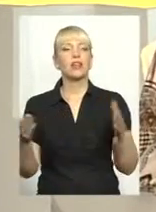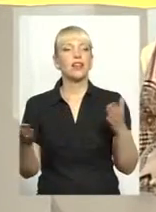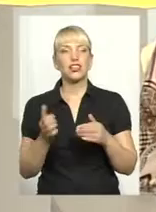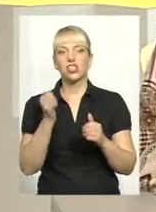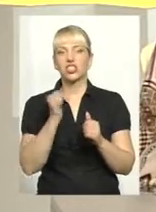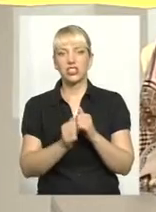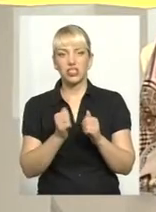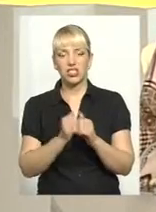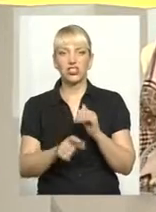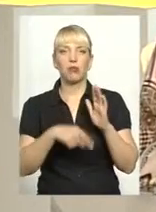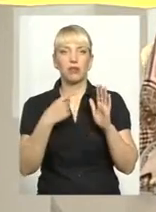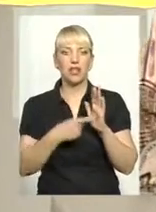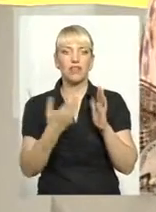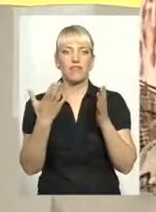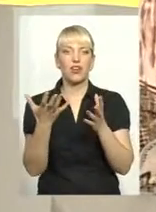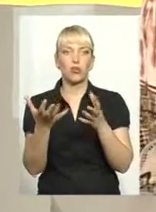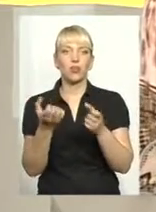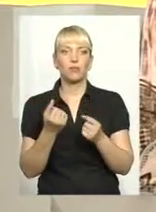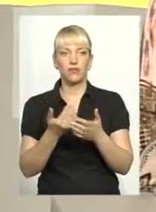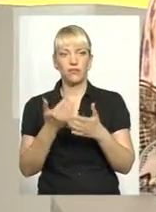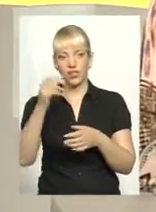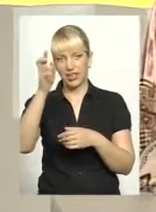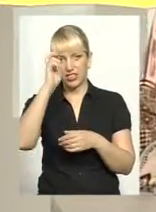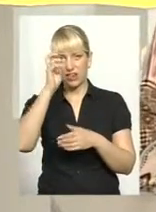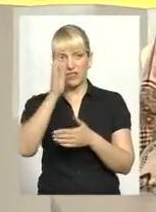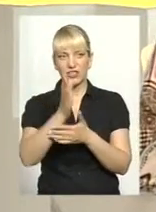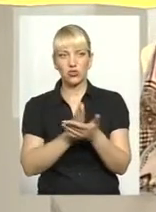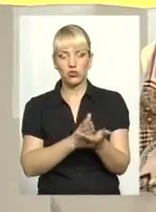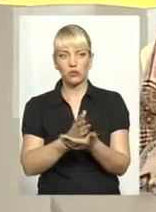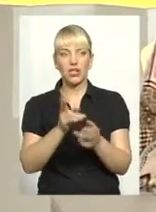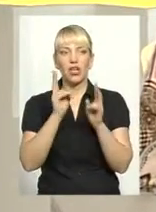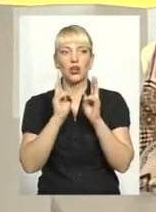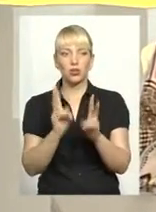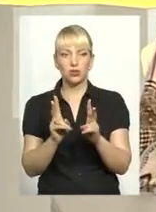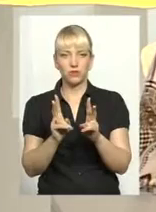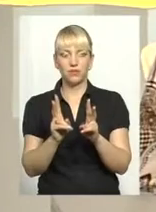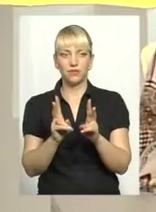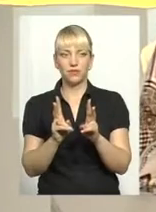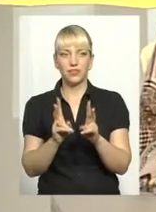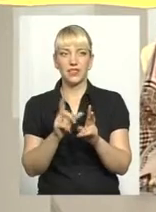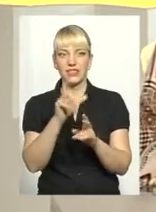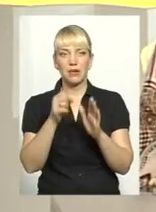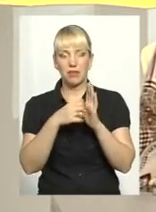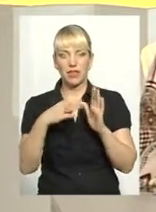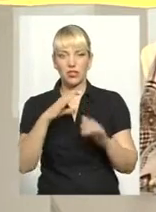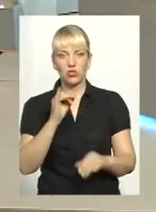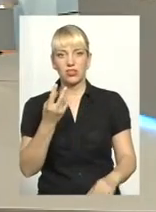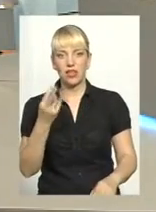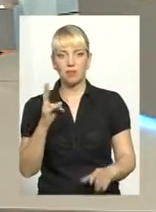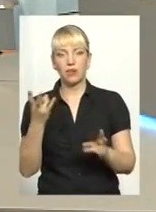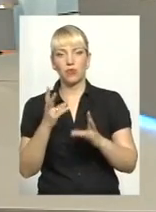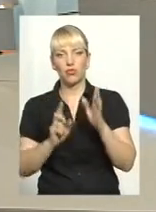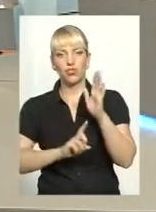запитання ви отримуєте саме від державних службовців, від тих людей, хто, по суті, з 15 серпня мають